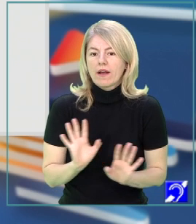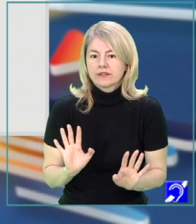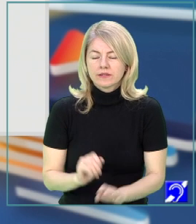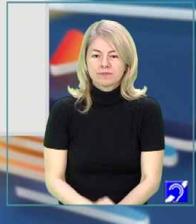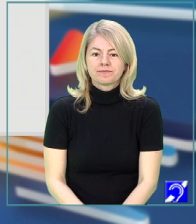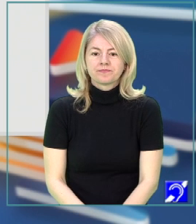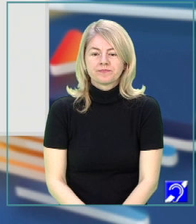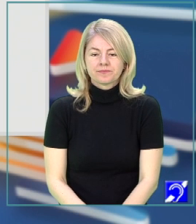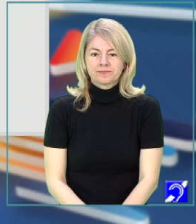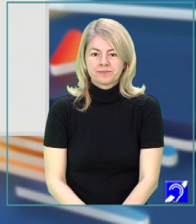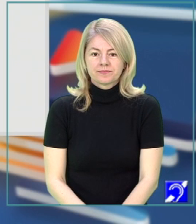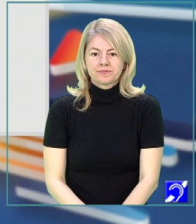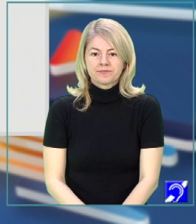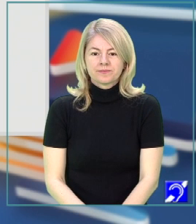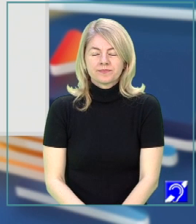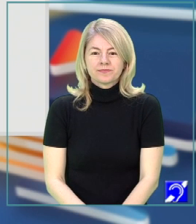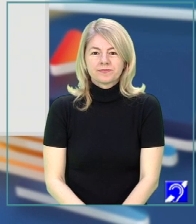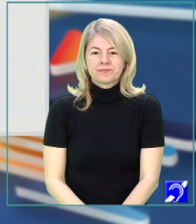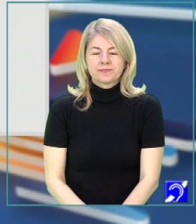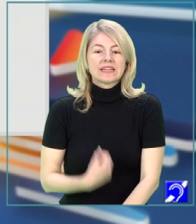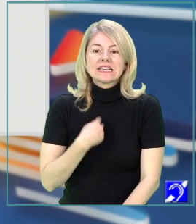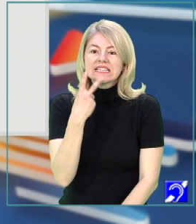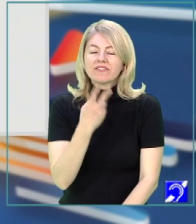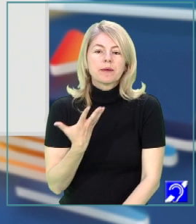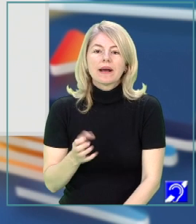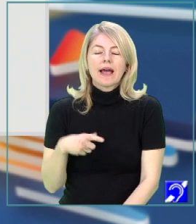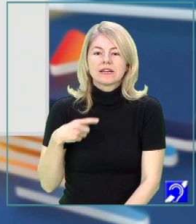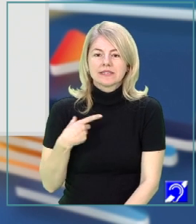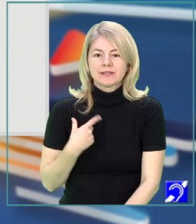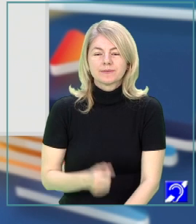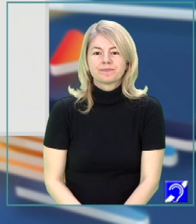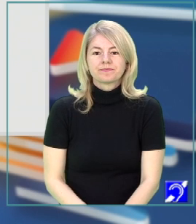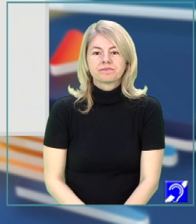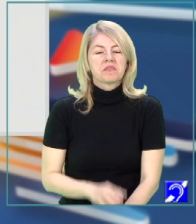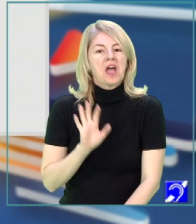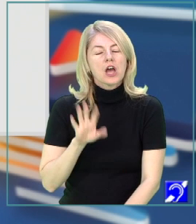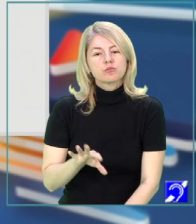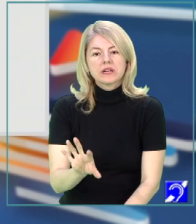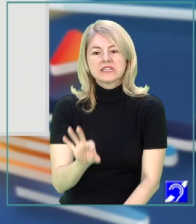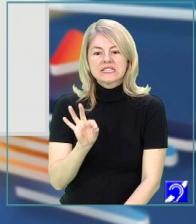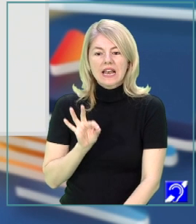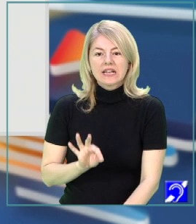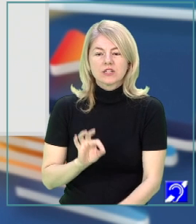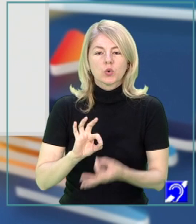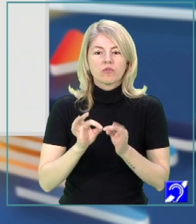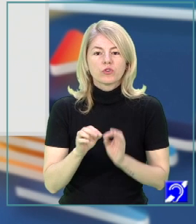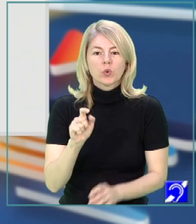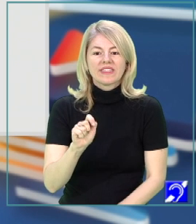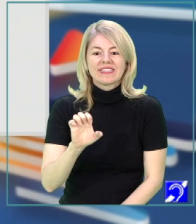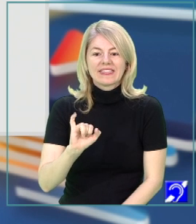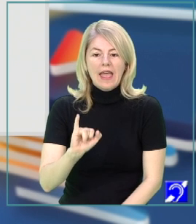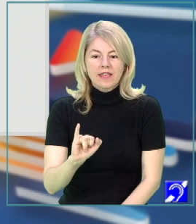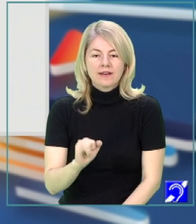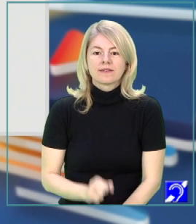conțin diphtong. Însă trebuie să selectez numai două. Să vedem care ar fi variantele, nu? Aș putea să selectez cuvântul TEI care